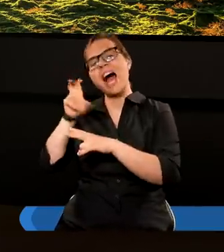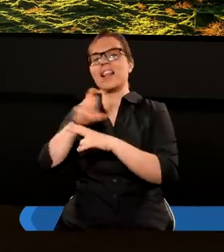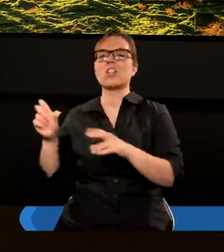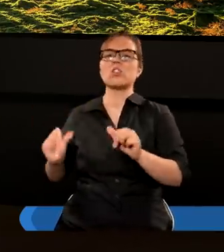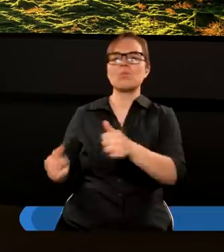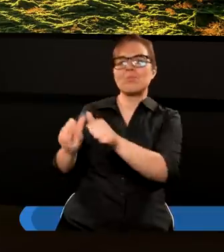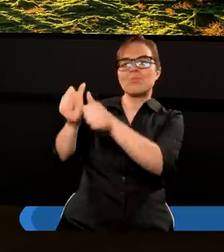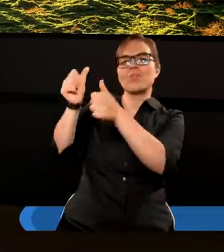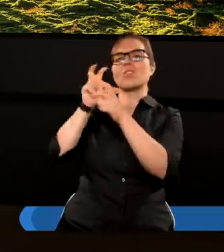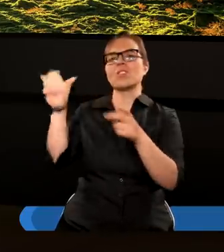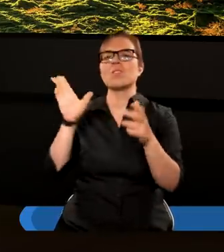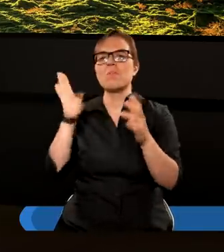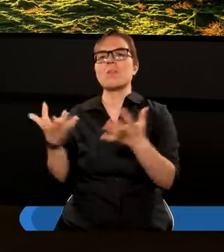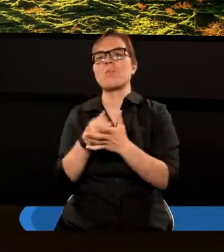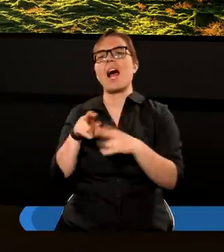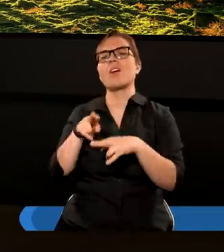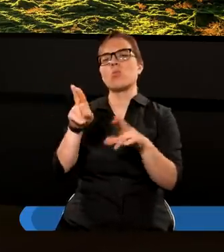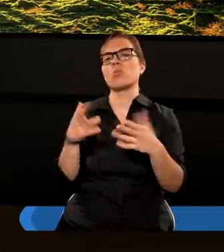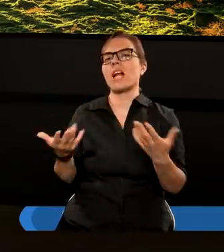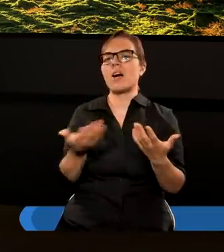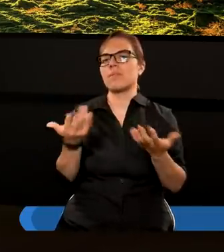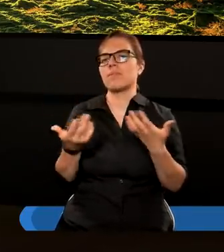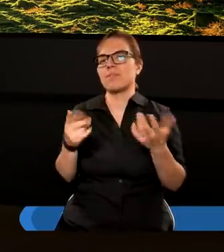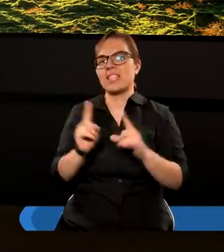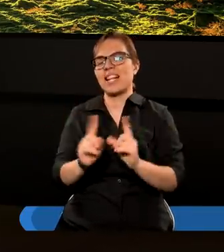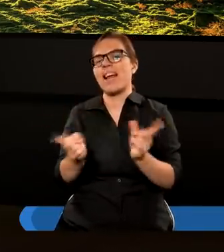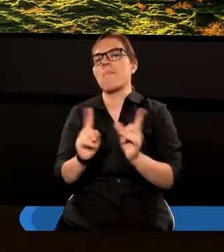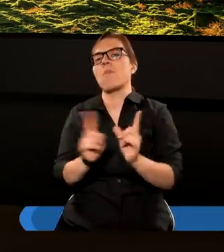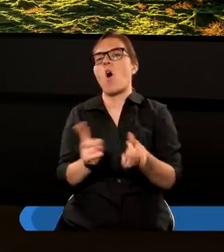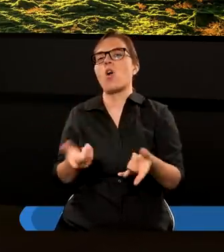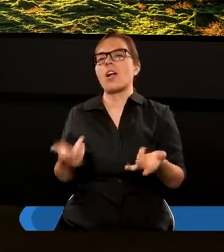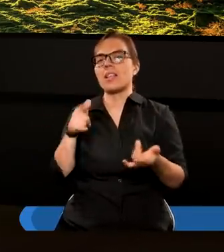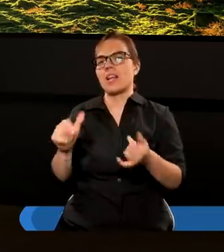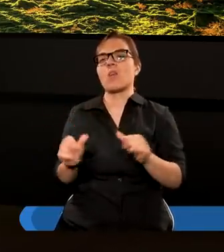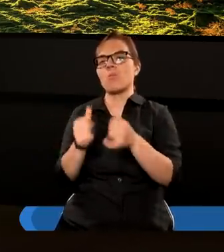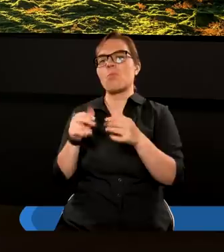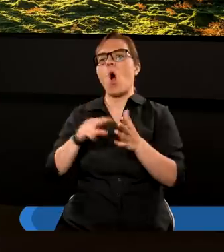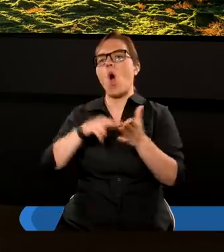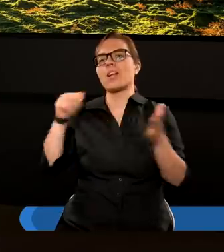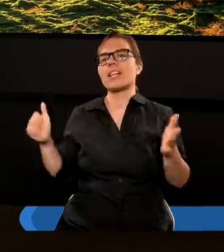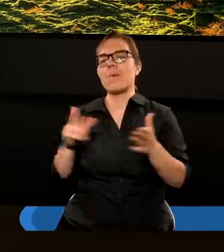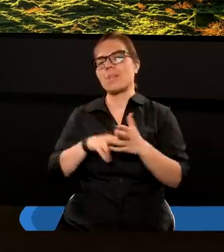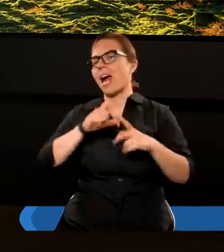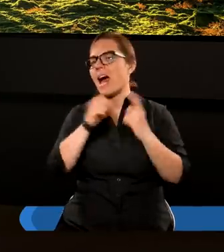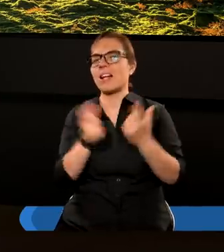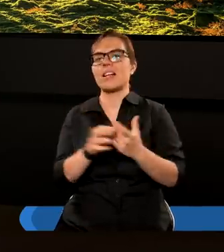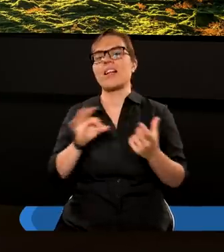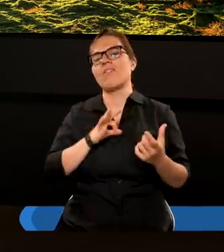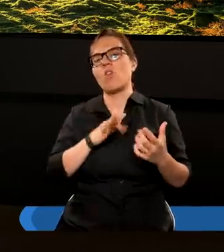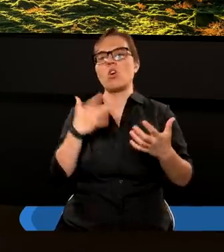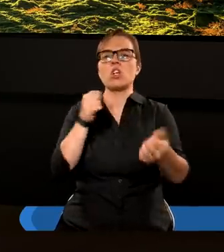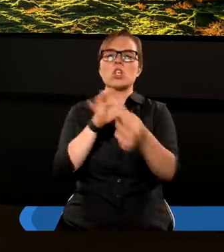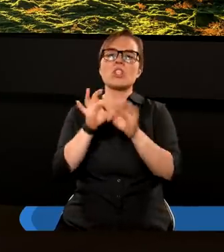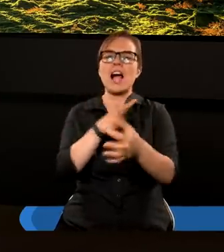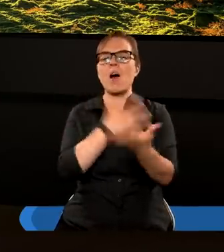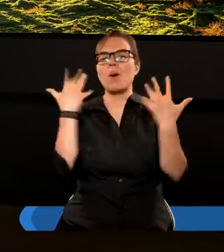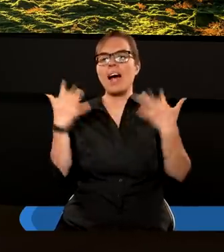czy to będą brali symbol tego odstępstwa na czoło swoje, czy na rękę,